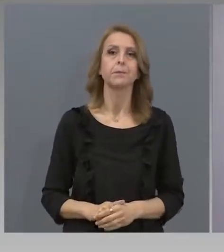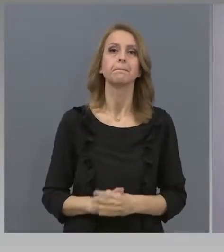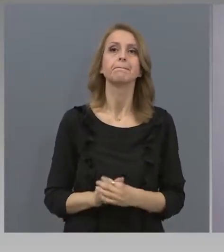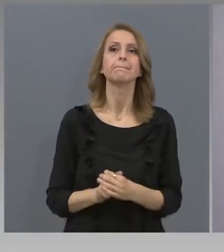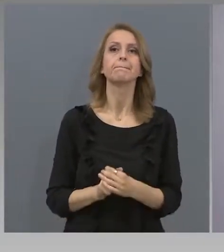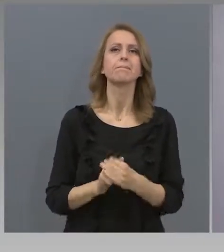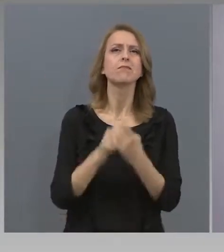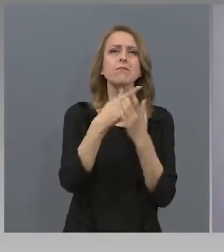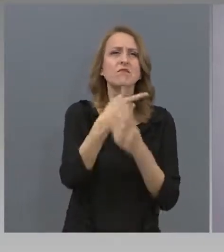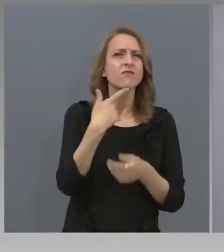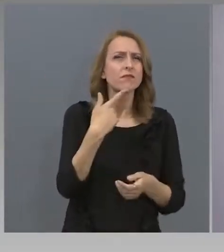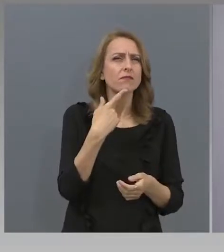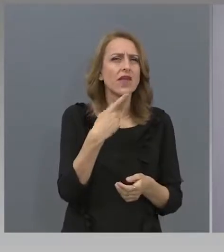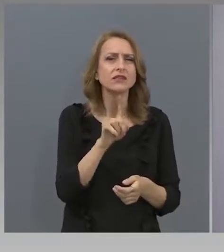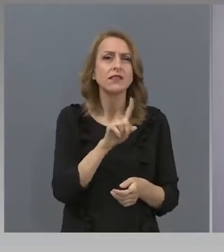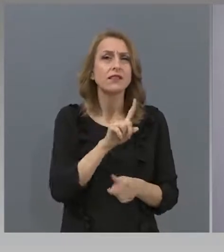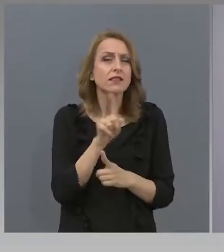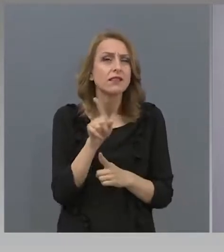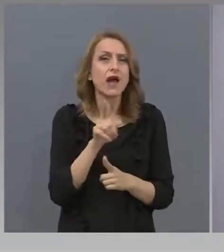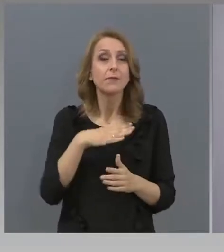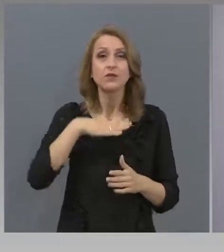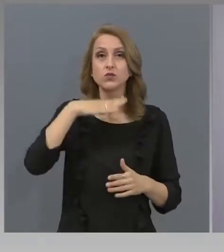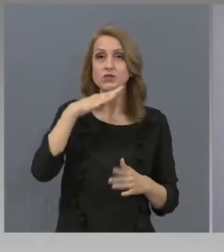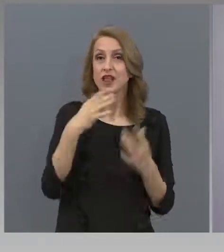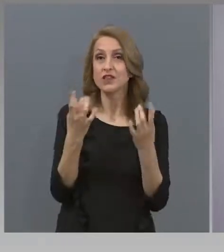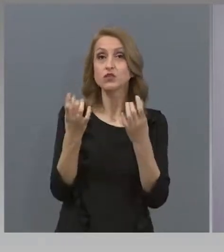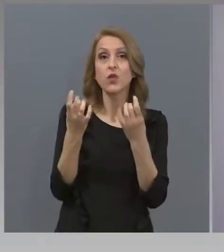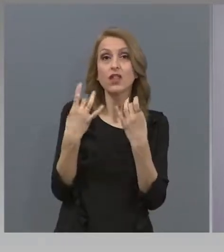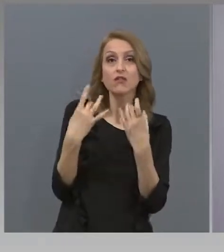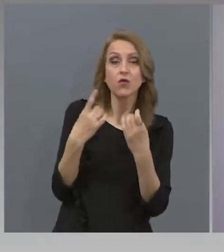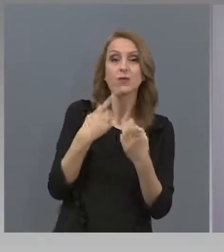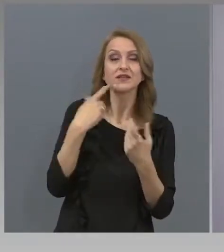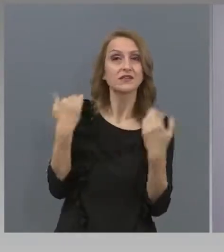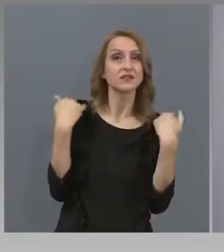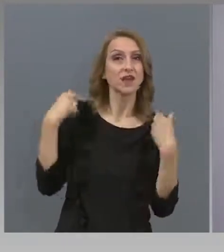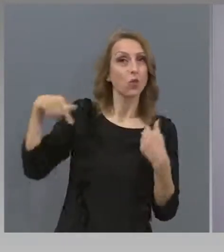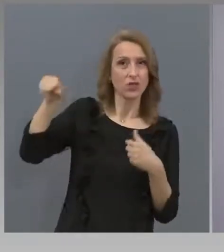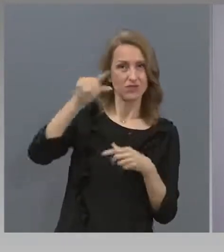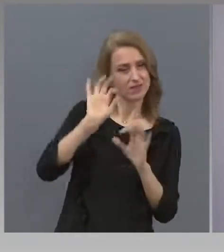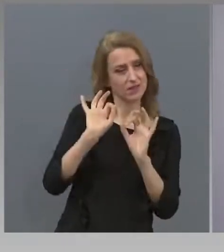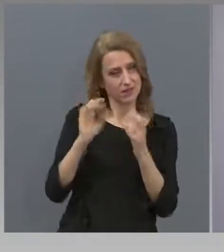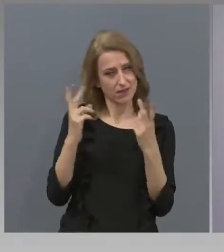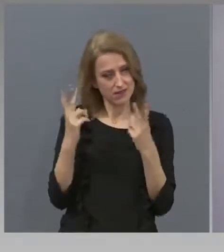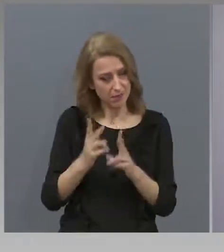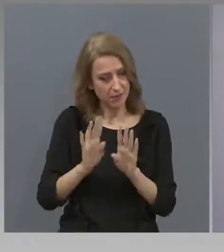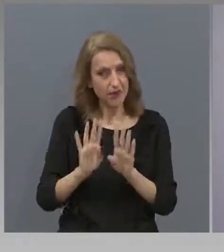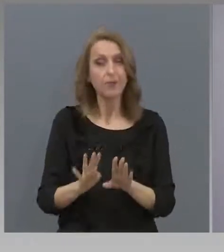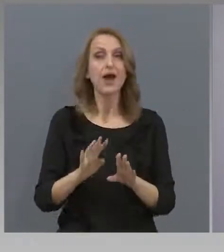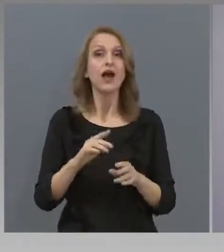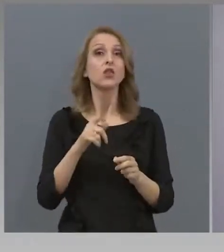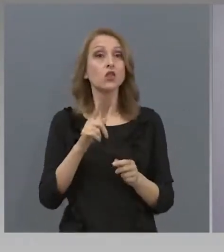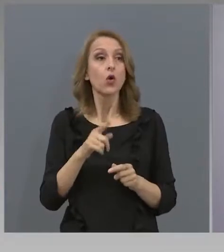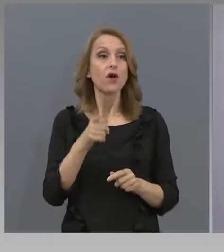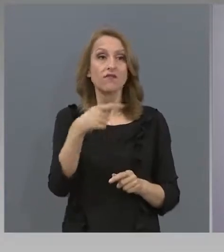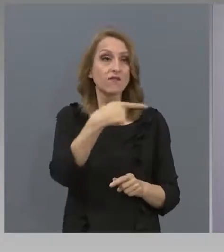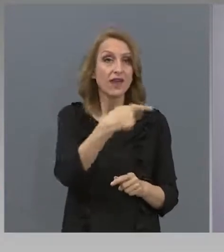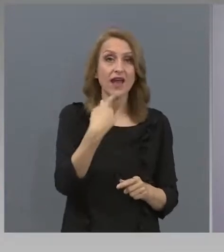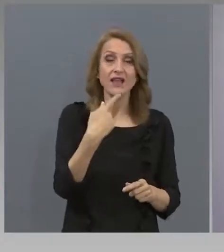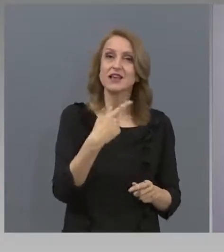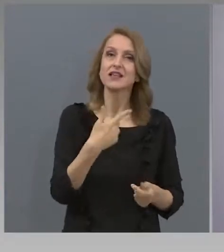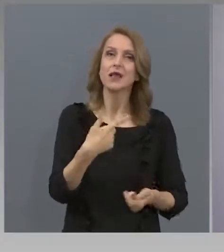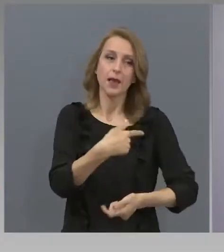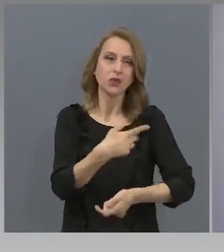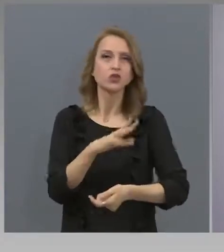Казахте, че нямате достатъчно информация за университетите, но все пак след като ще се прави ПСР-тест на децата, които са под